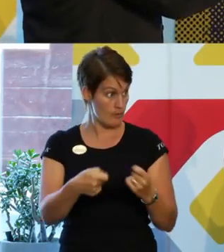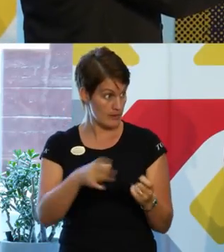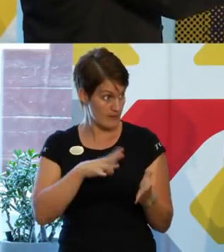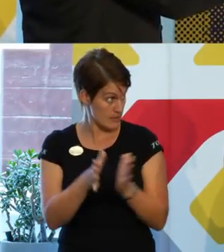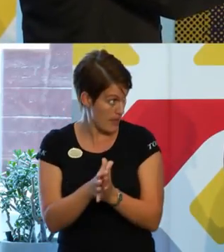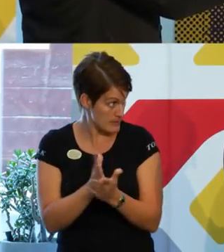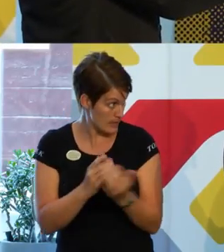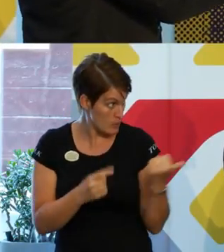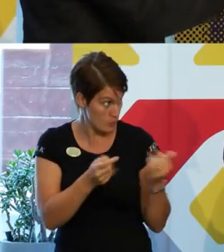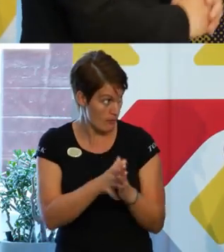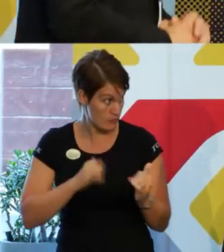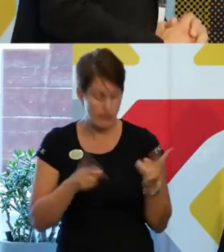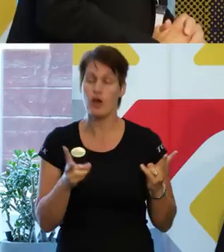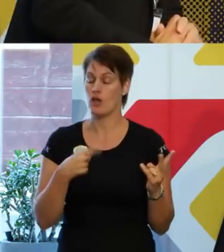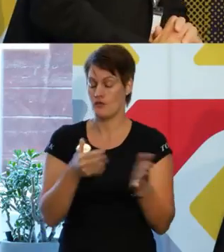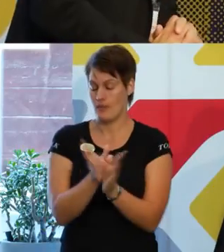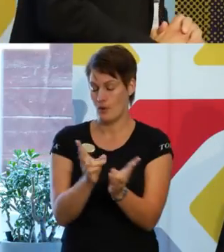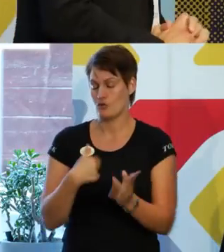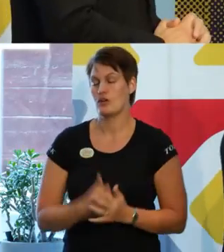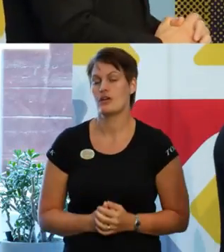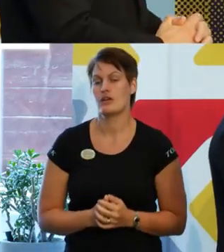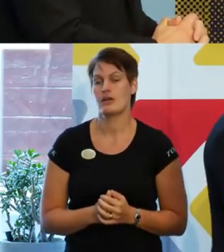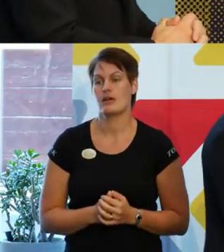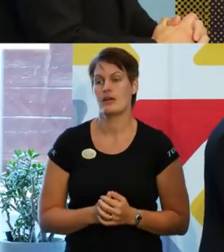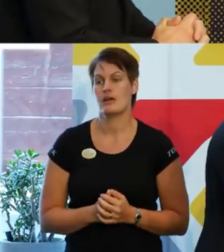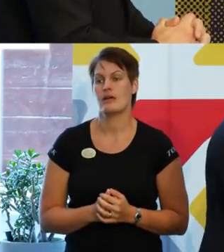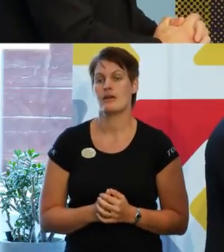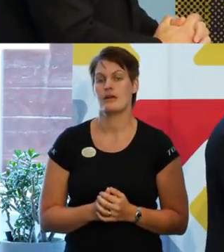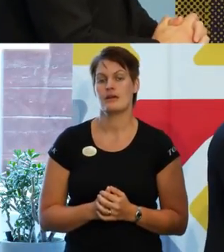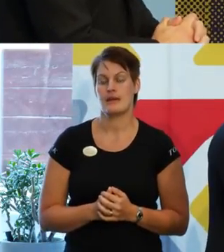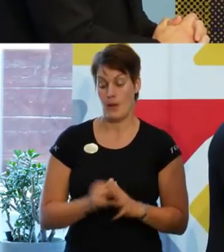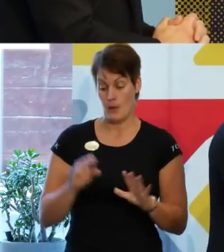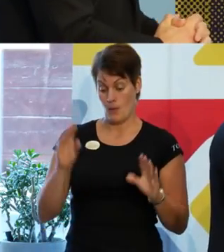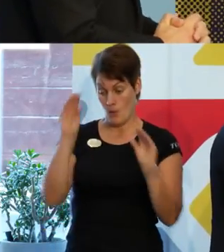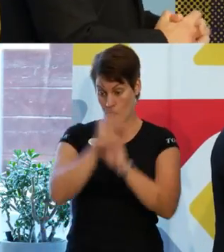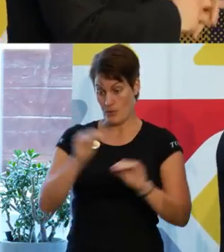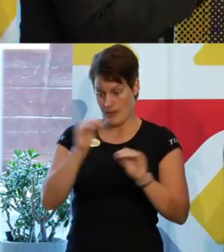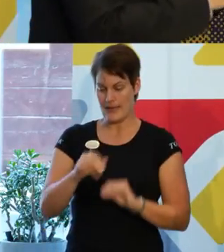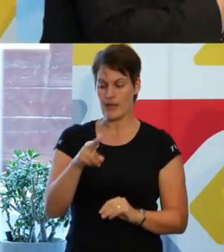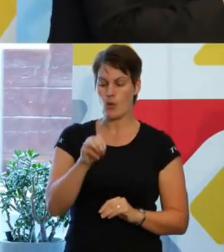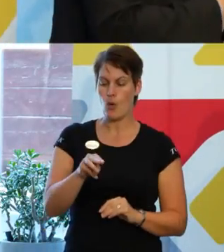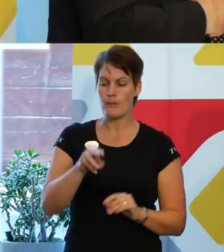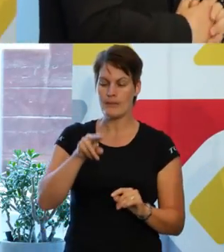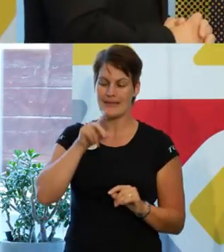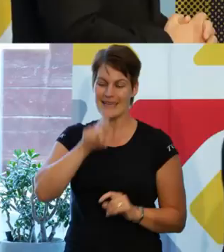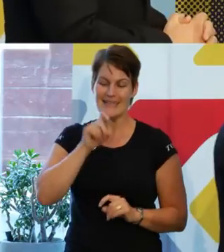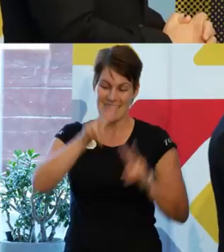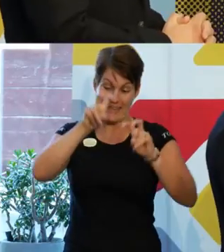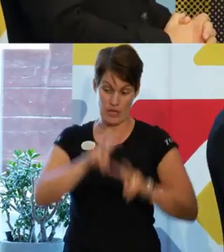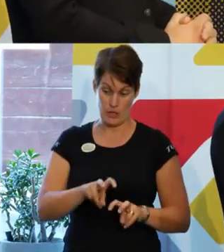mera och du personligen tror jag. Och just den här utbildningen i normkritisk analys som du nämnde